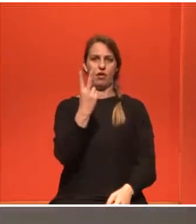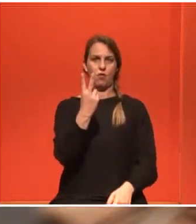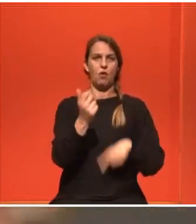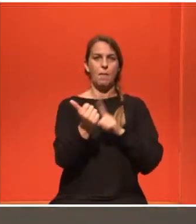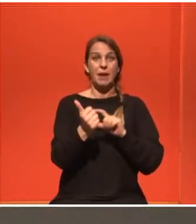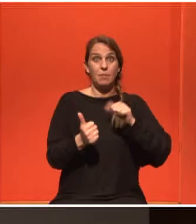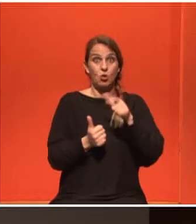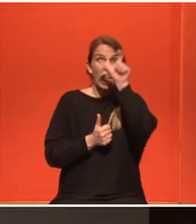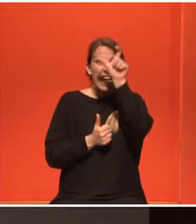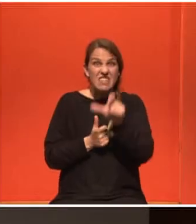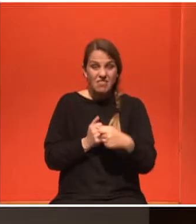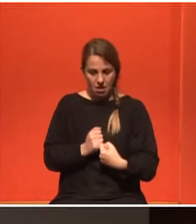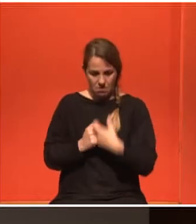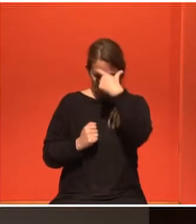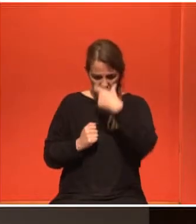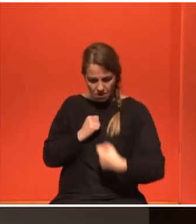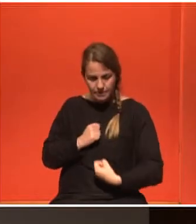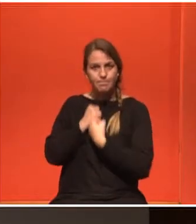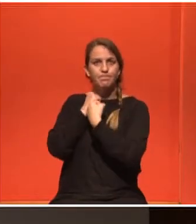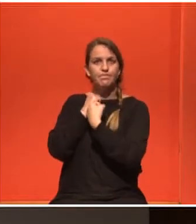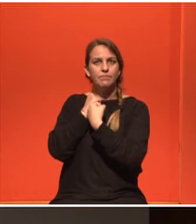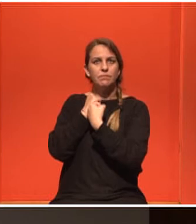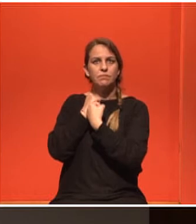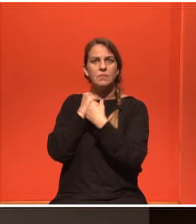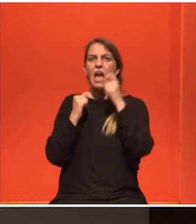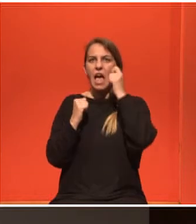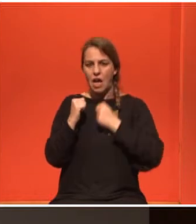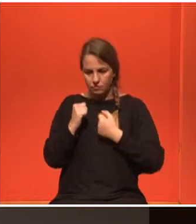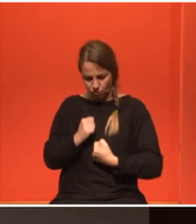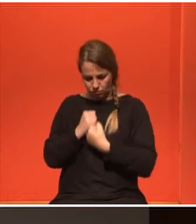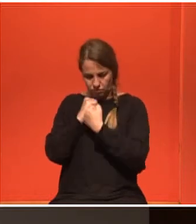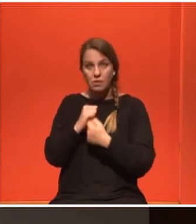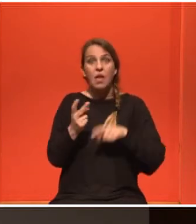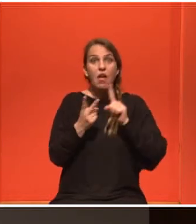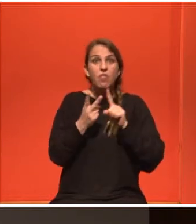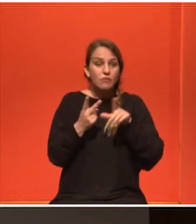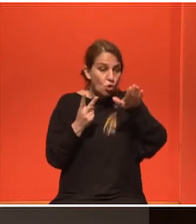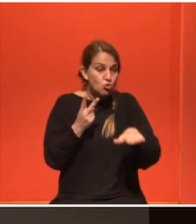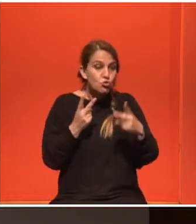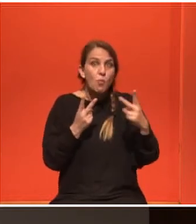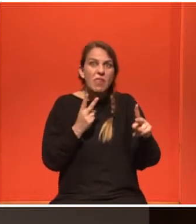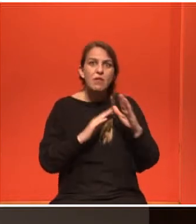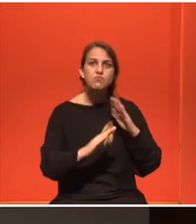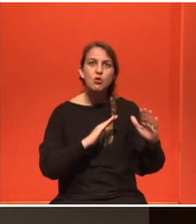να στηρίξεις και να δείξεις ένα διαφορετικό πρόσωπο απέναντι στο παιδί σου.